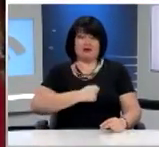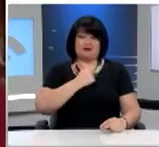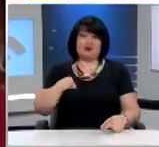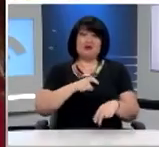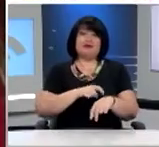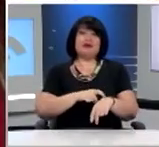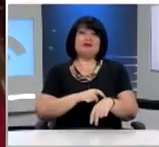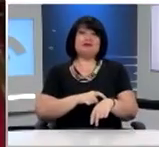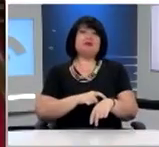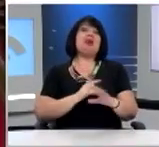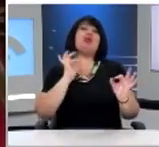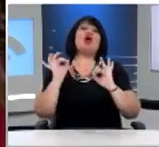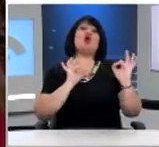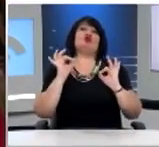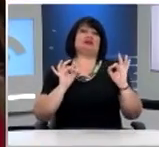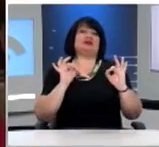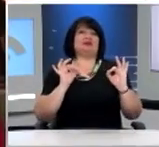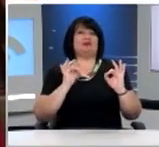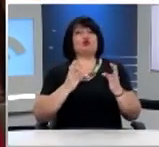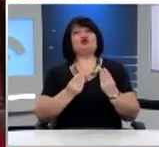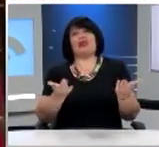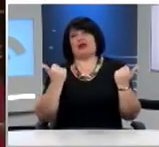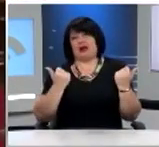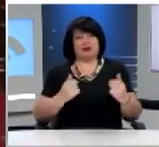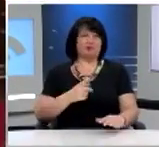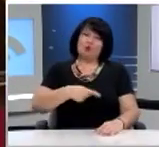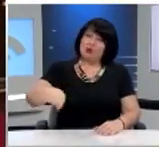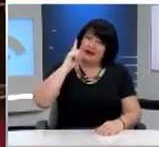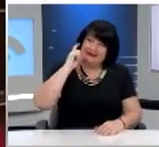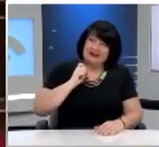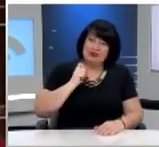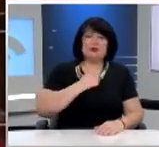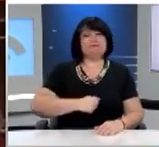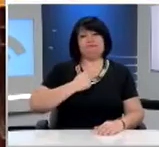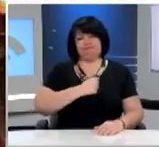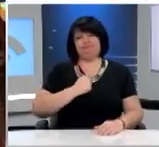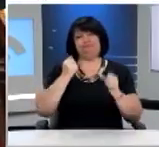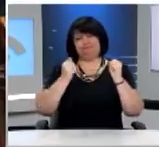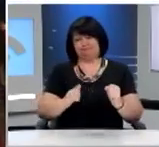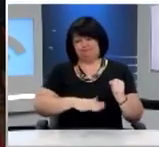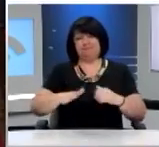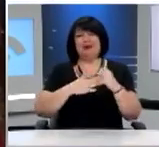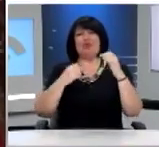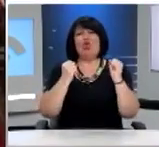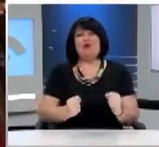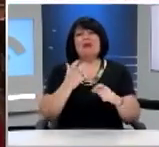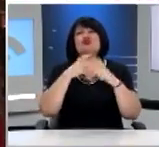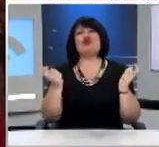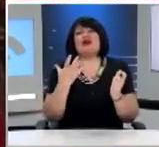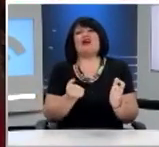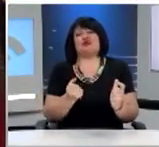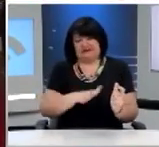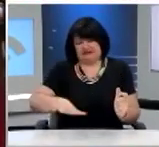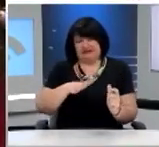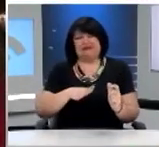μόνο διακοσμητικές. Γνωρίζουμε όλοι την τραγική κατάσταση των υποδομών των σχολείων από